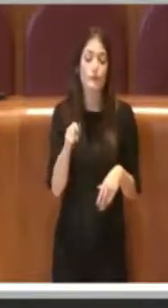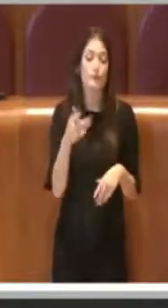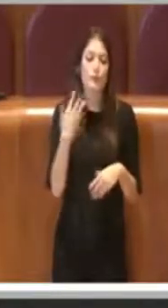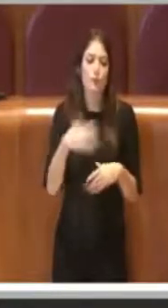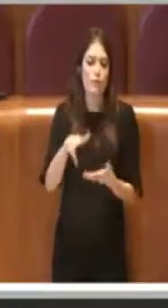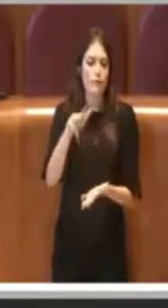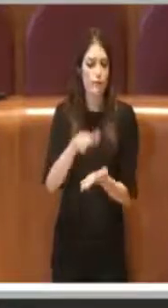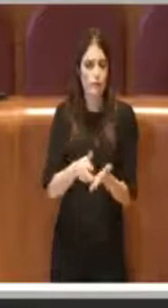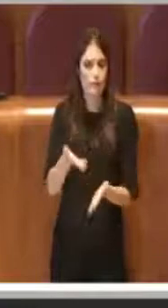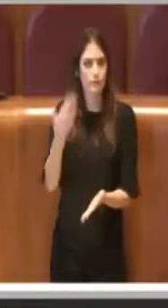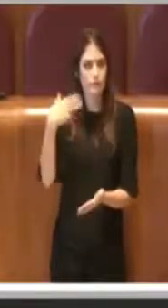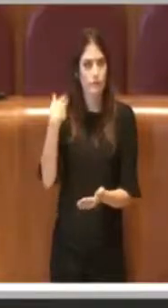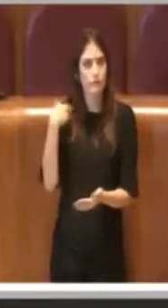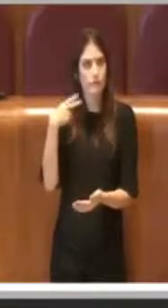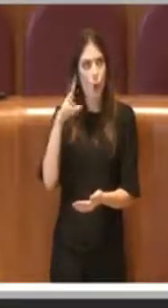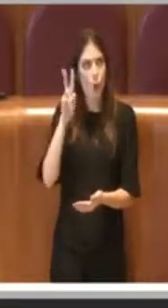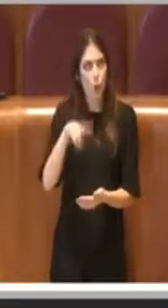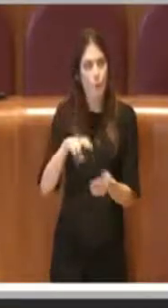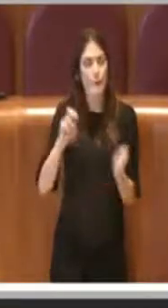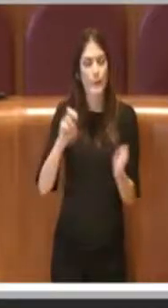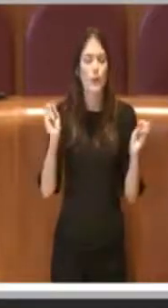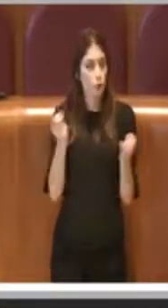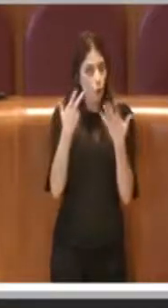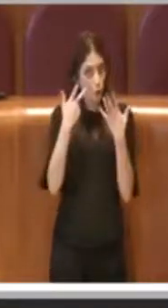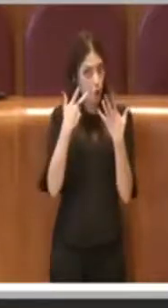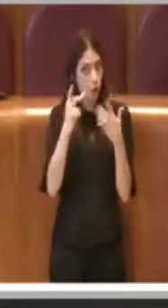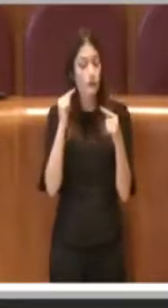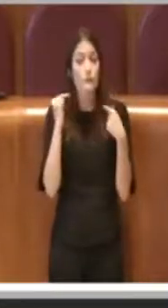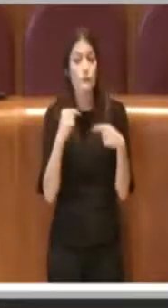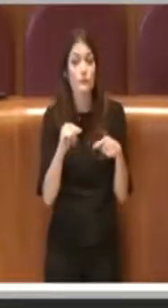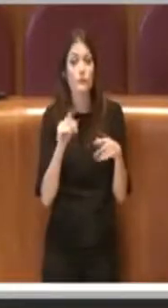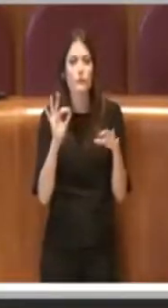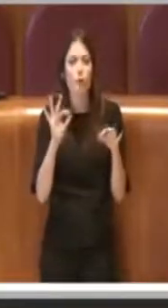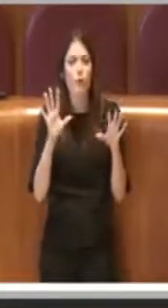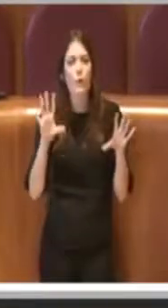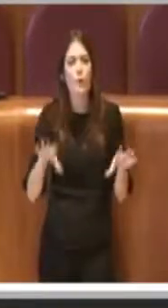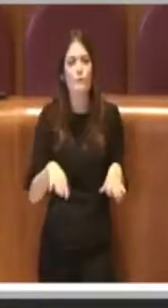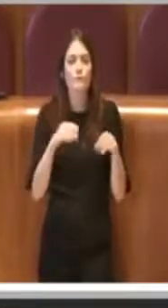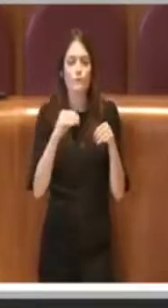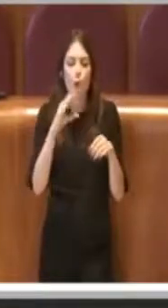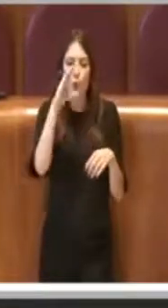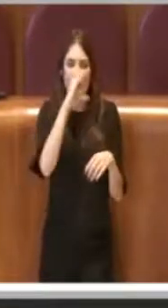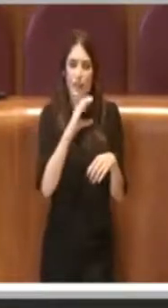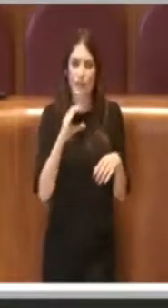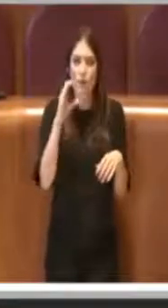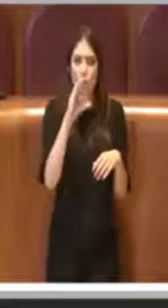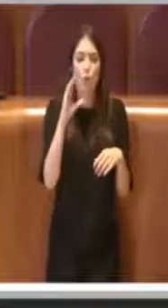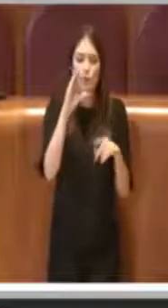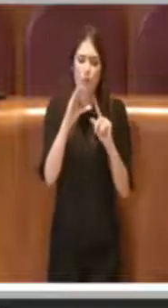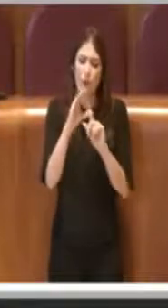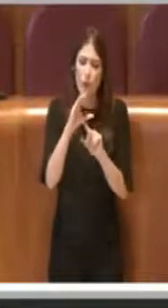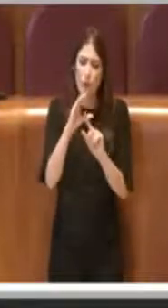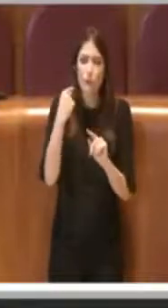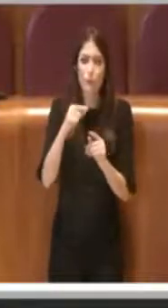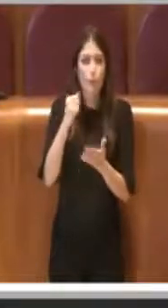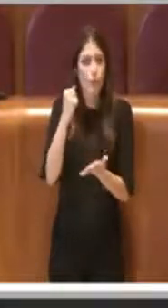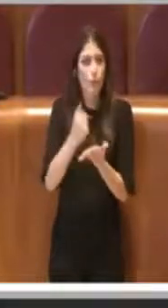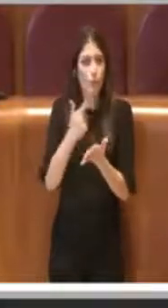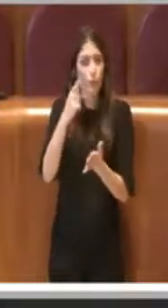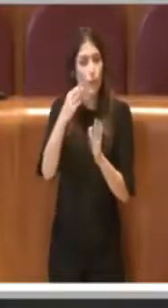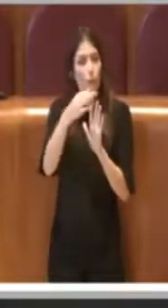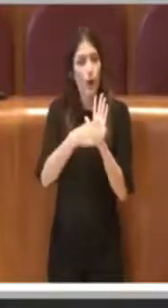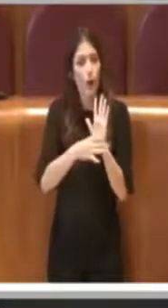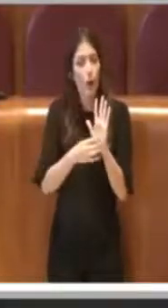stato approvato nel 2018, è stata l'introduzione di un osservatorio, un osservatorio molto importante sul regolamento